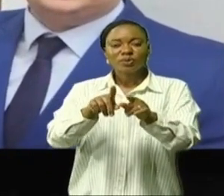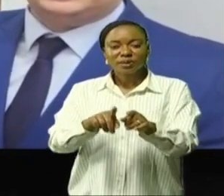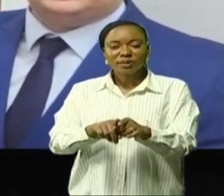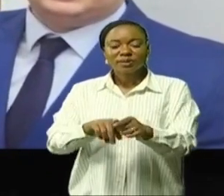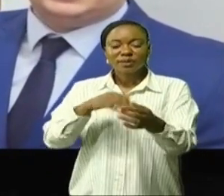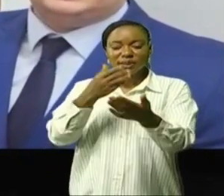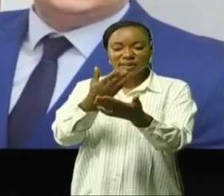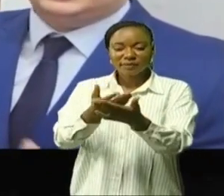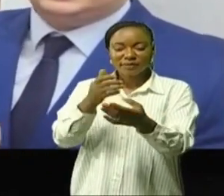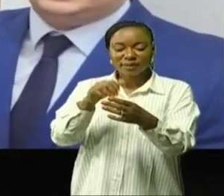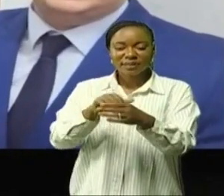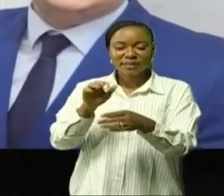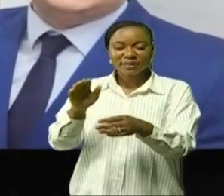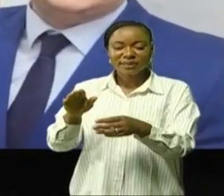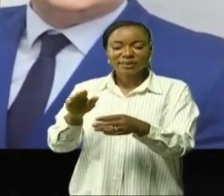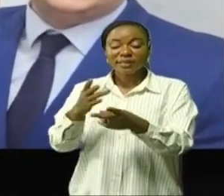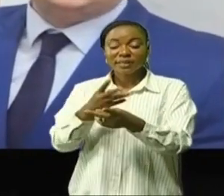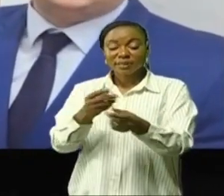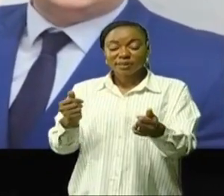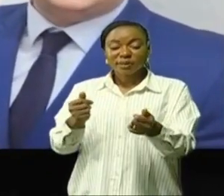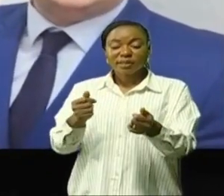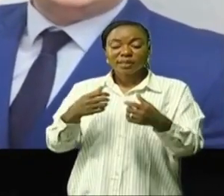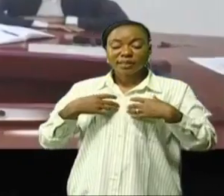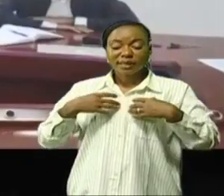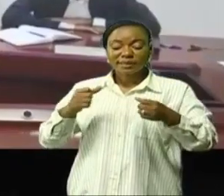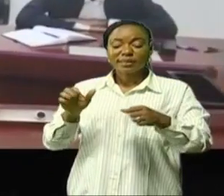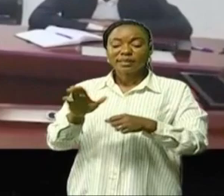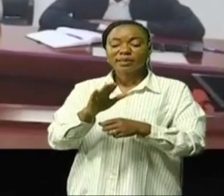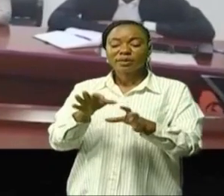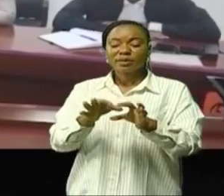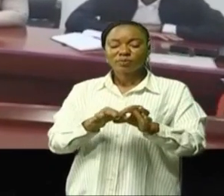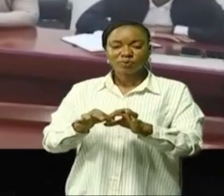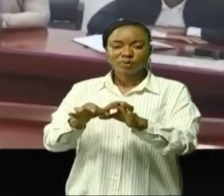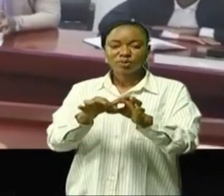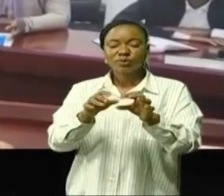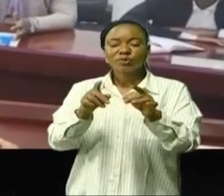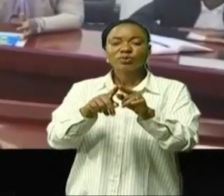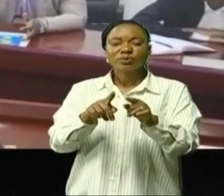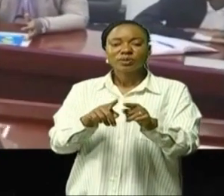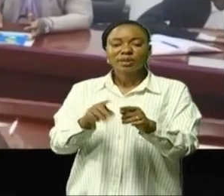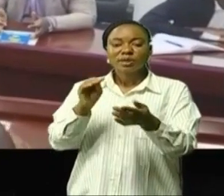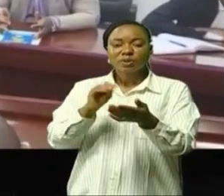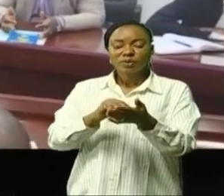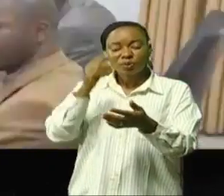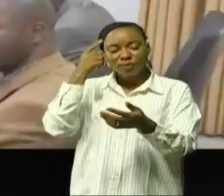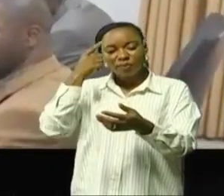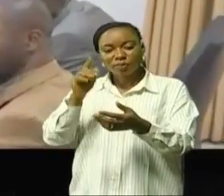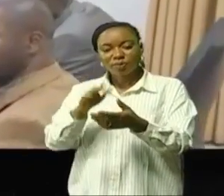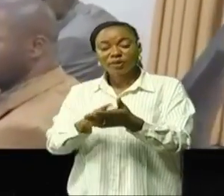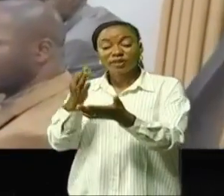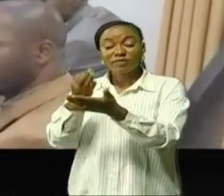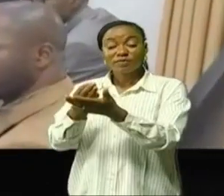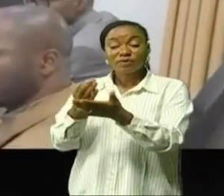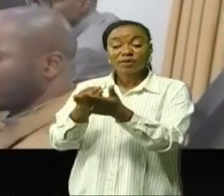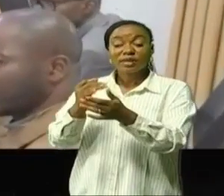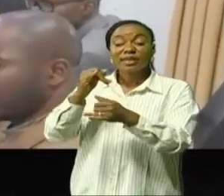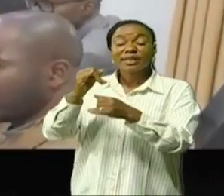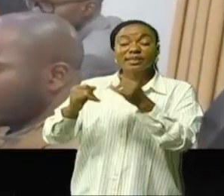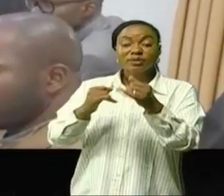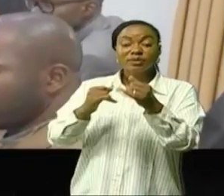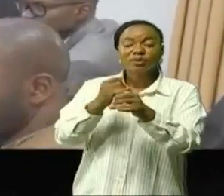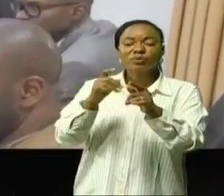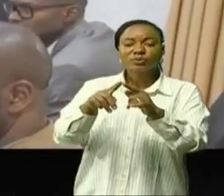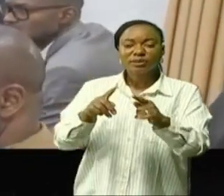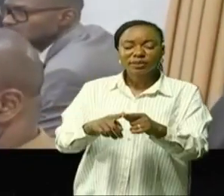arrivé à ce résultat c'est grâce à leur collaboration Georgine Selemane-Toulia à la tête du Fond national d'entretien routier des